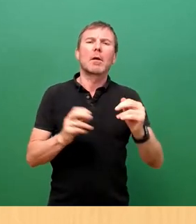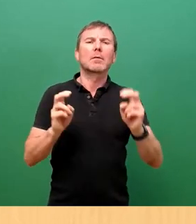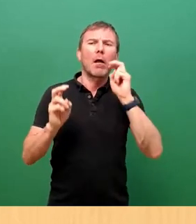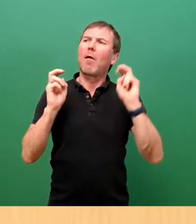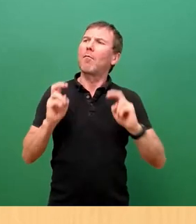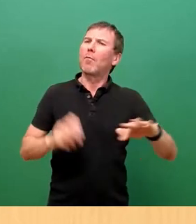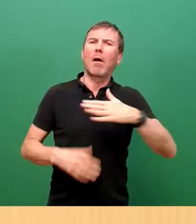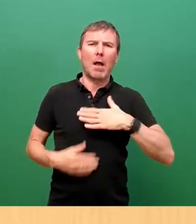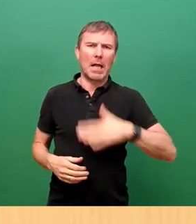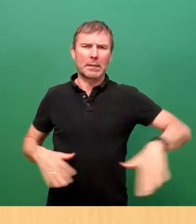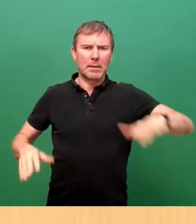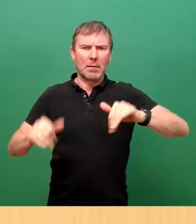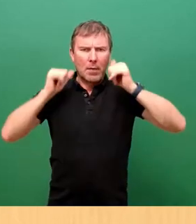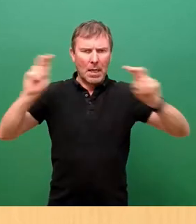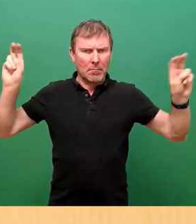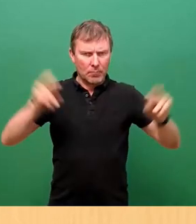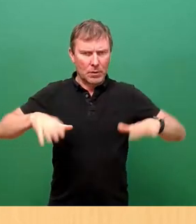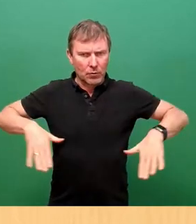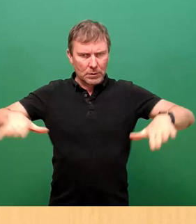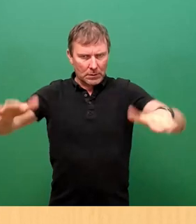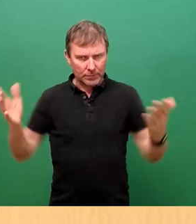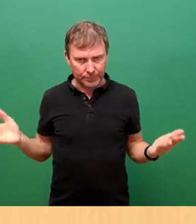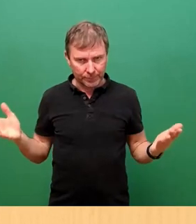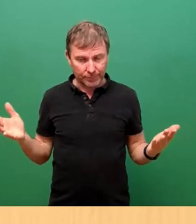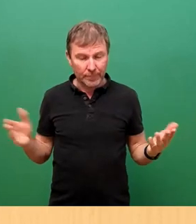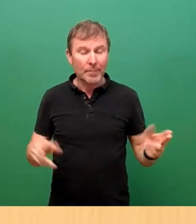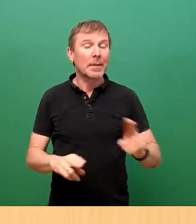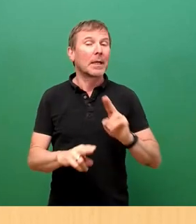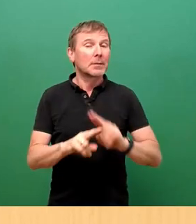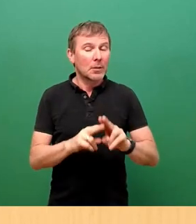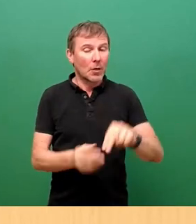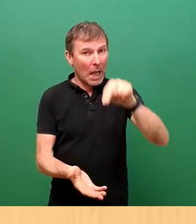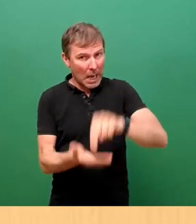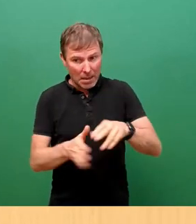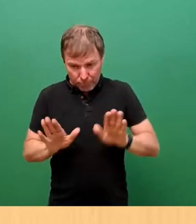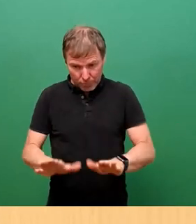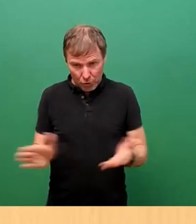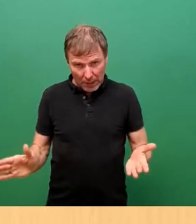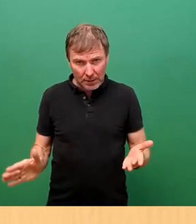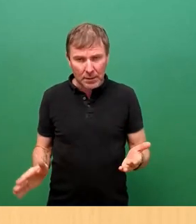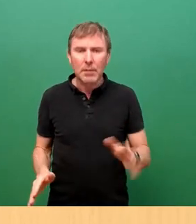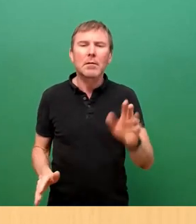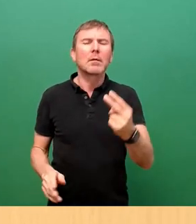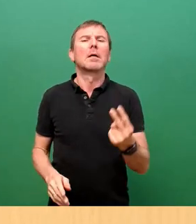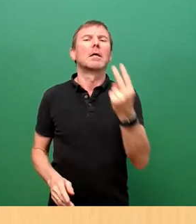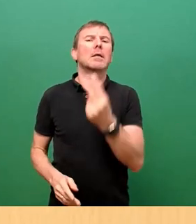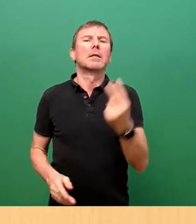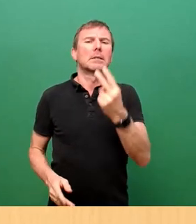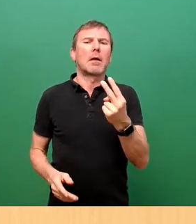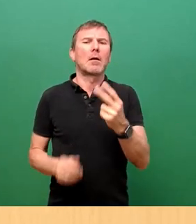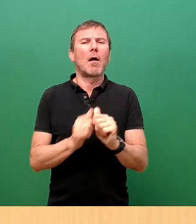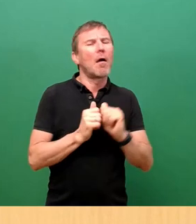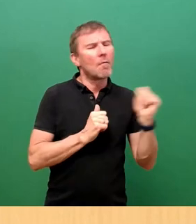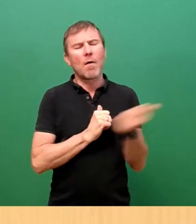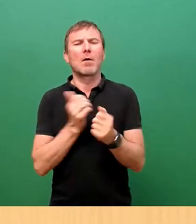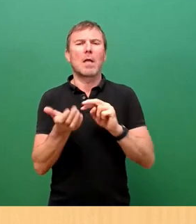zu erzeugen. Eine Sanierung im Bestand würde mindestens zwei Jahre planerischen Vorlauf bedeuten. Wir